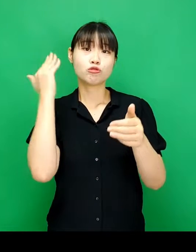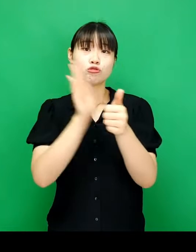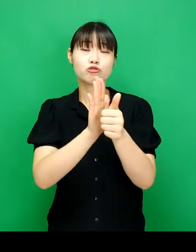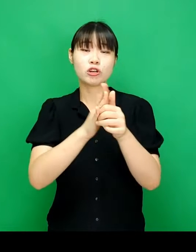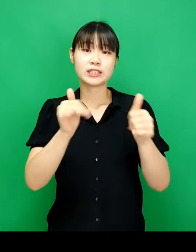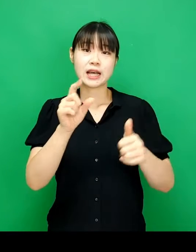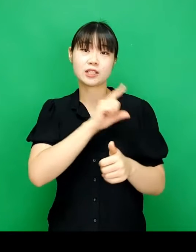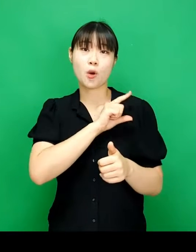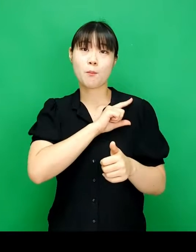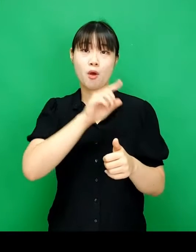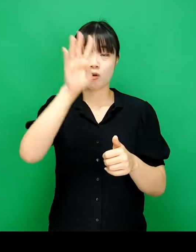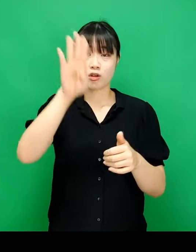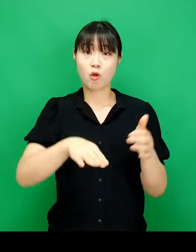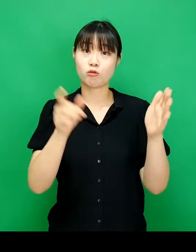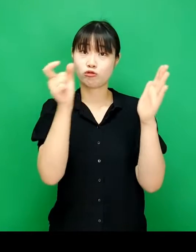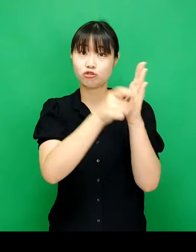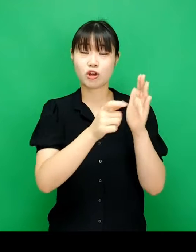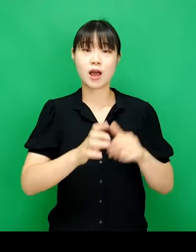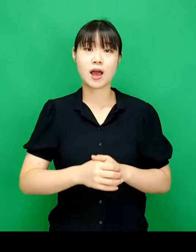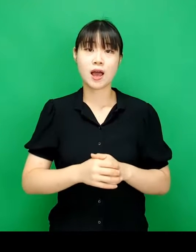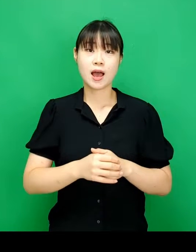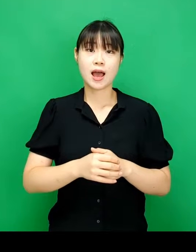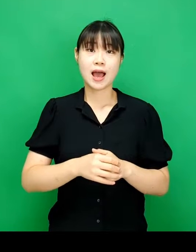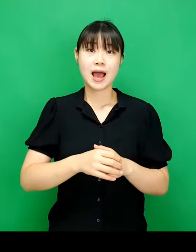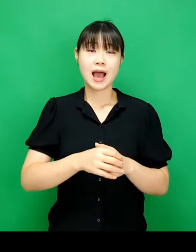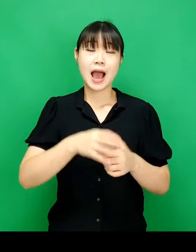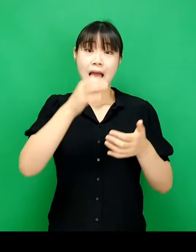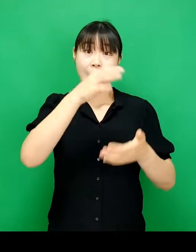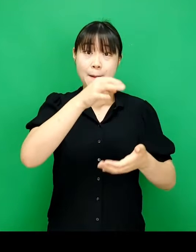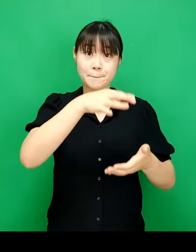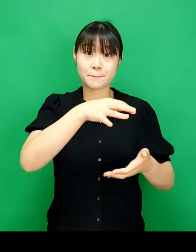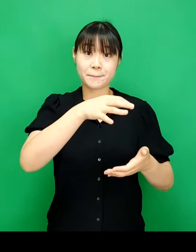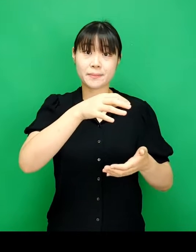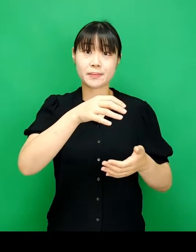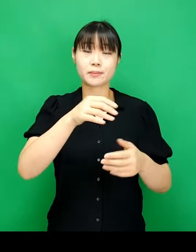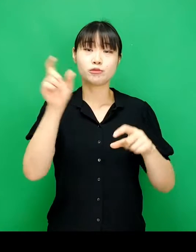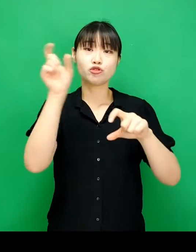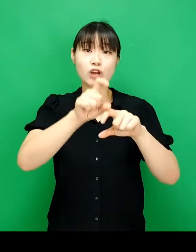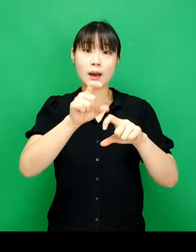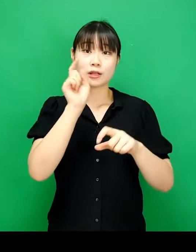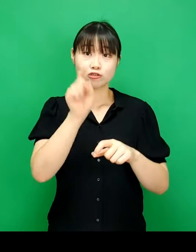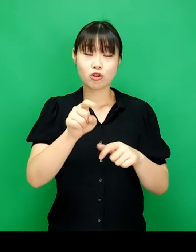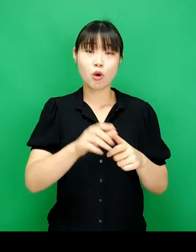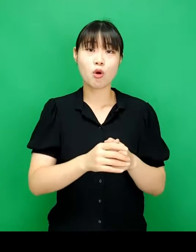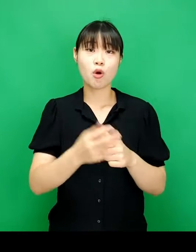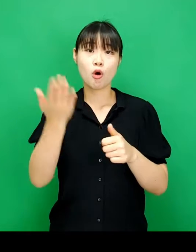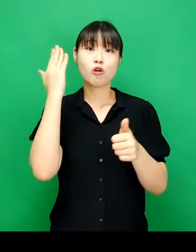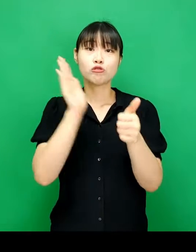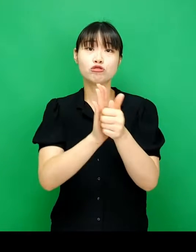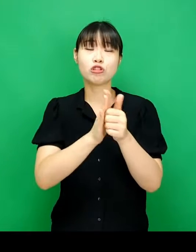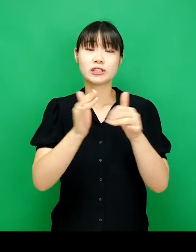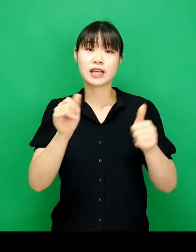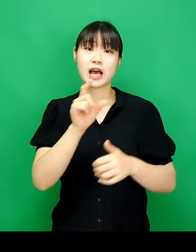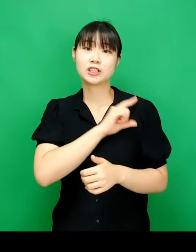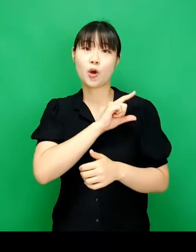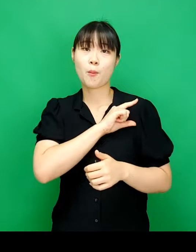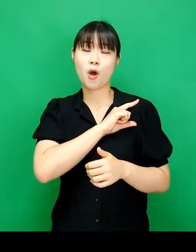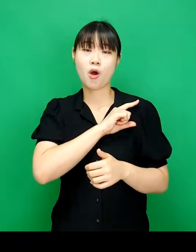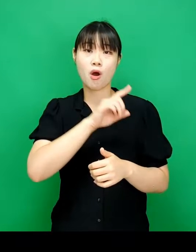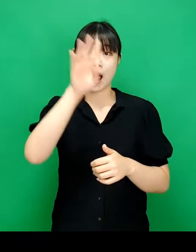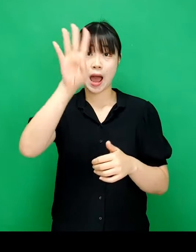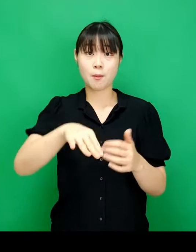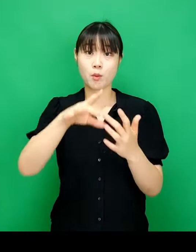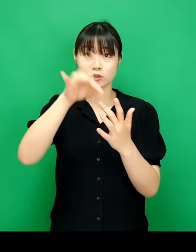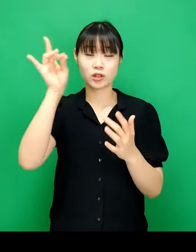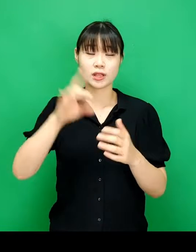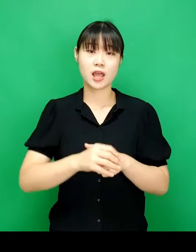후원자 성명 열을 추가해 보겠습니다 값 영역의 추가 버튼을 클릭한 후 후원자